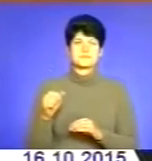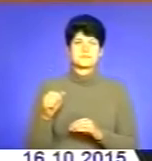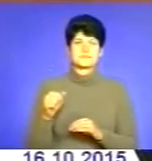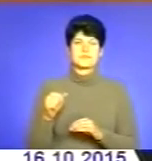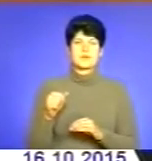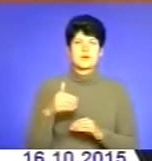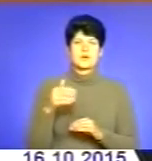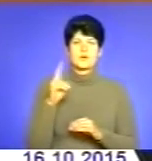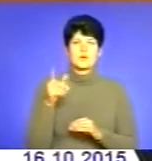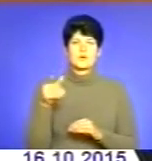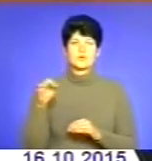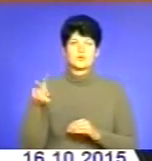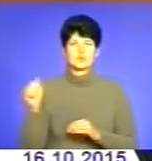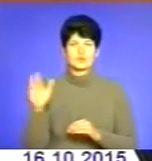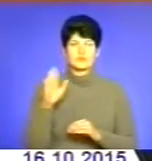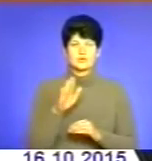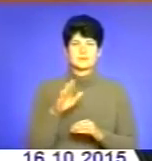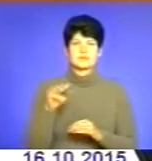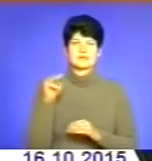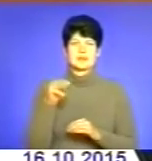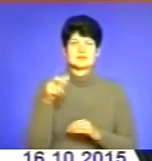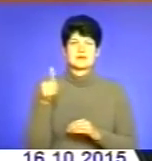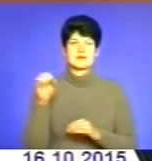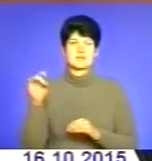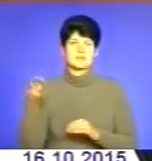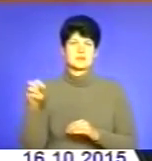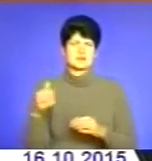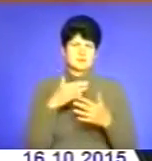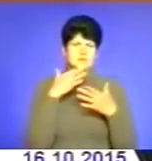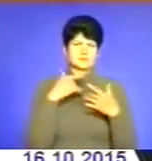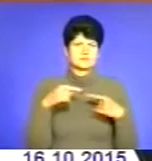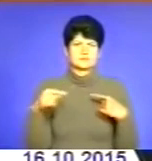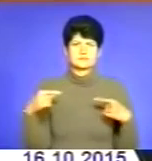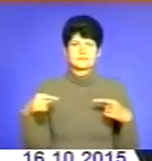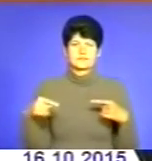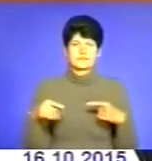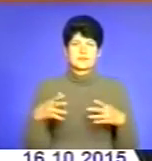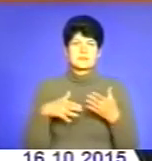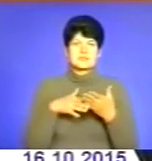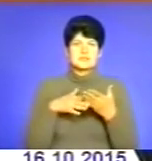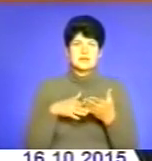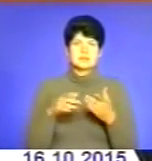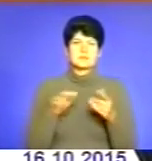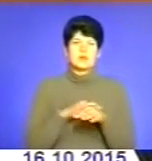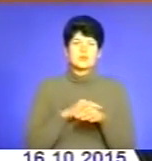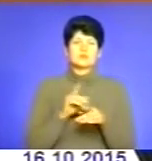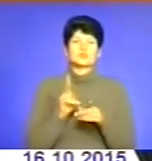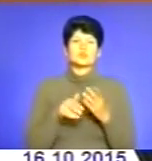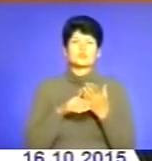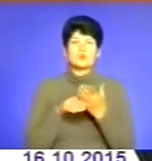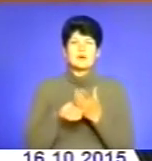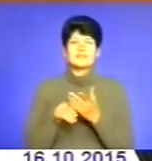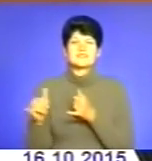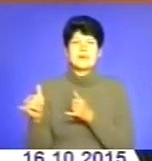Голоднюк, Володимир Збережа, Тарас Герман, ну і ряд інших, і меценатів, благодійників, які допомагали якраз в